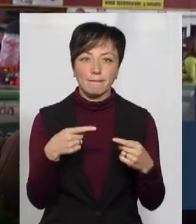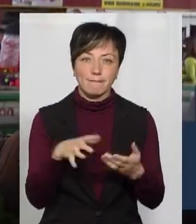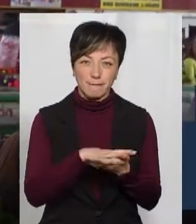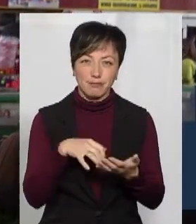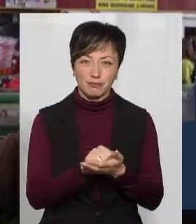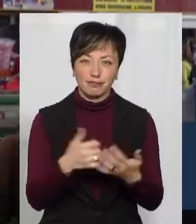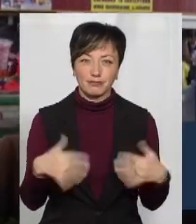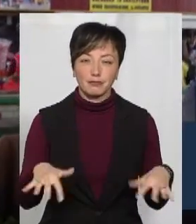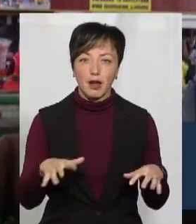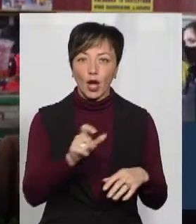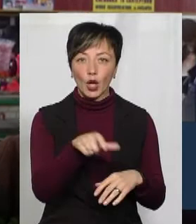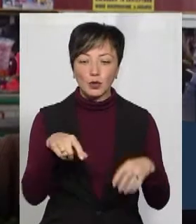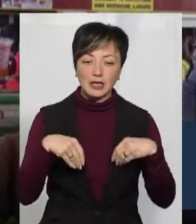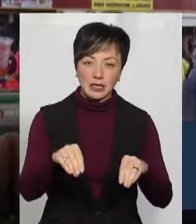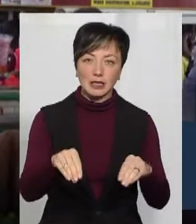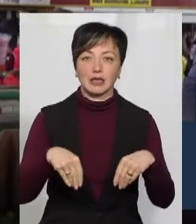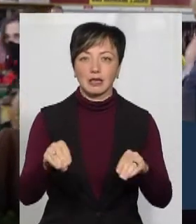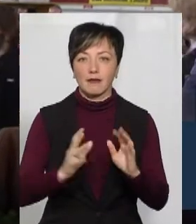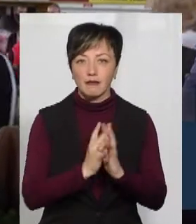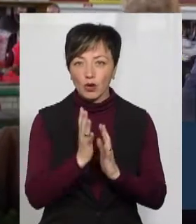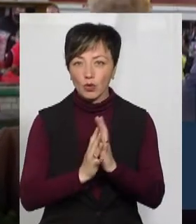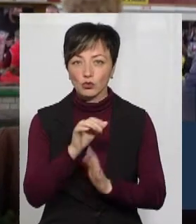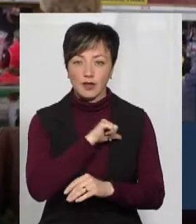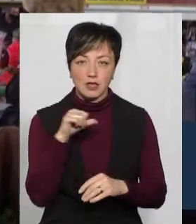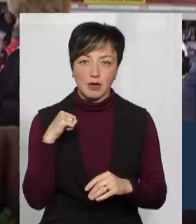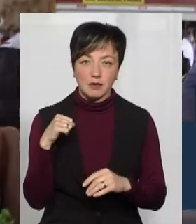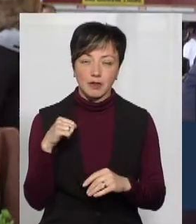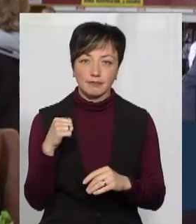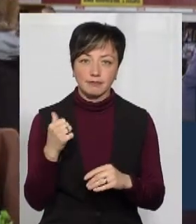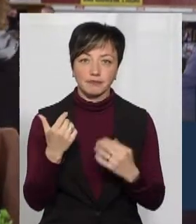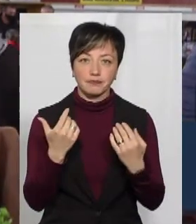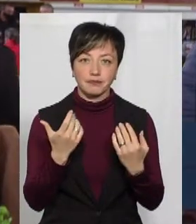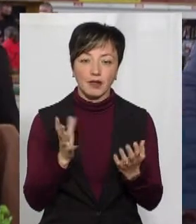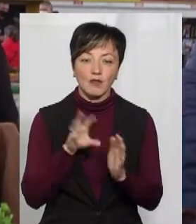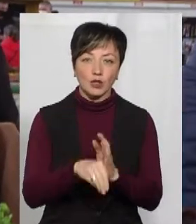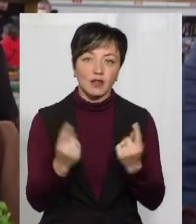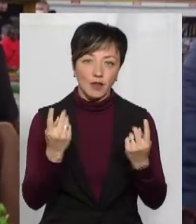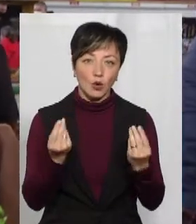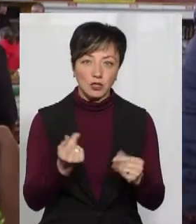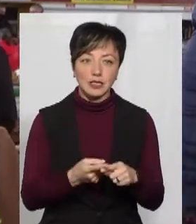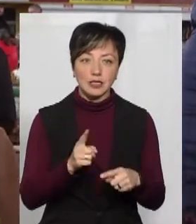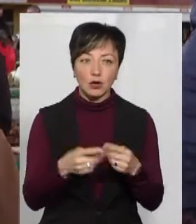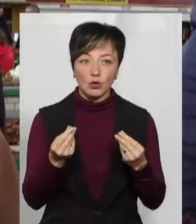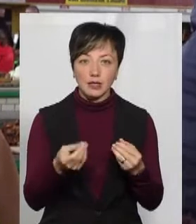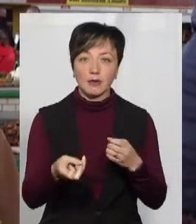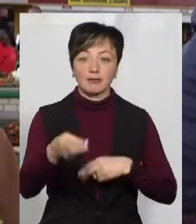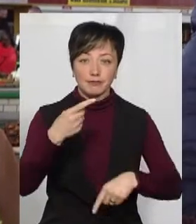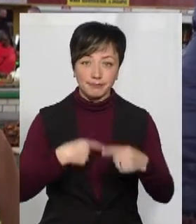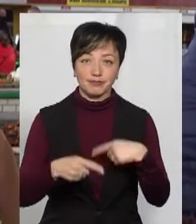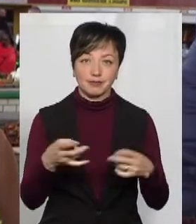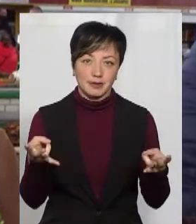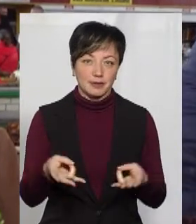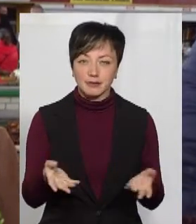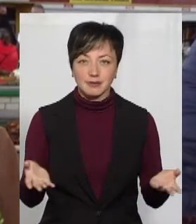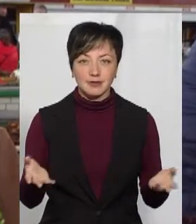яке люди насадили, посіяли, вирощували самі, вложили великі кошти. І ці кошти якось треба вертати їм.